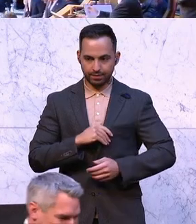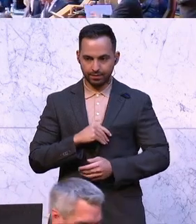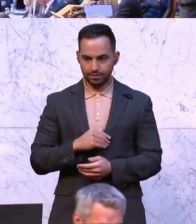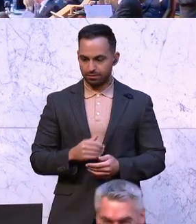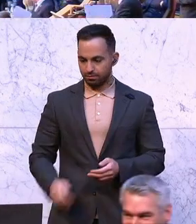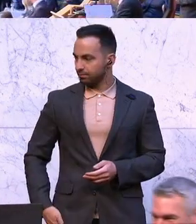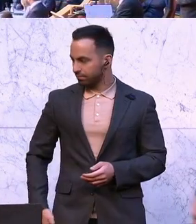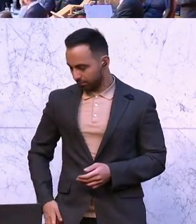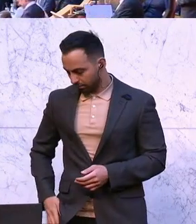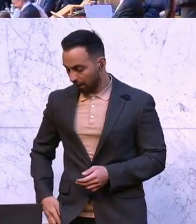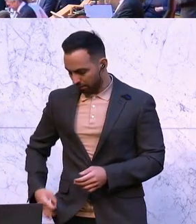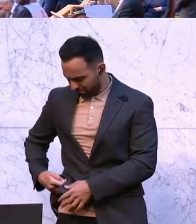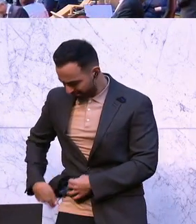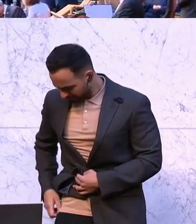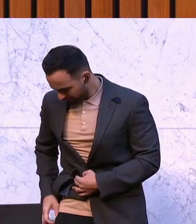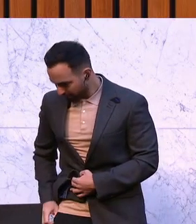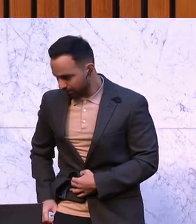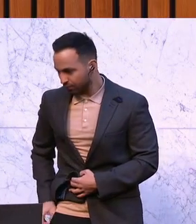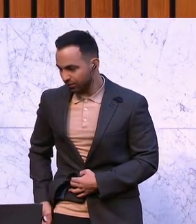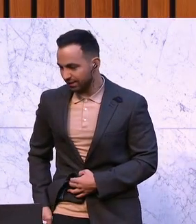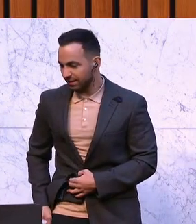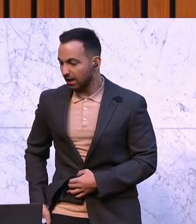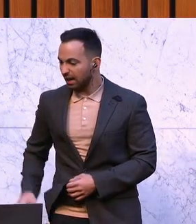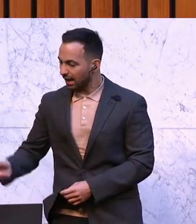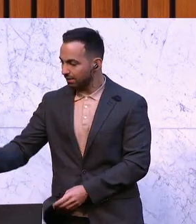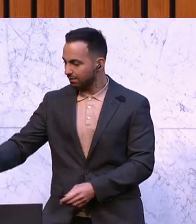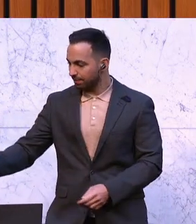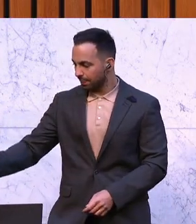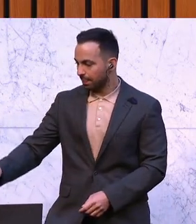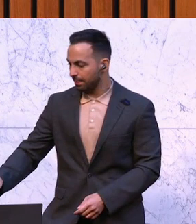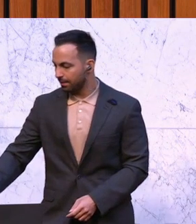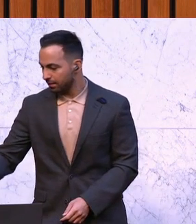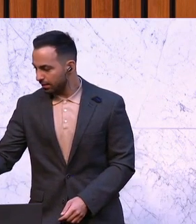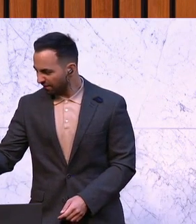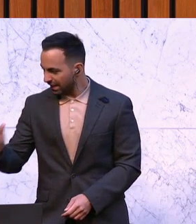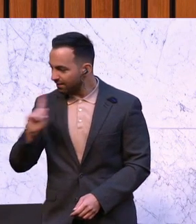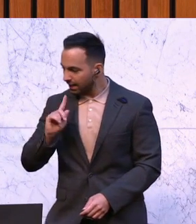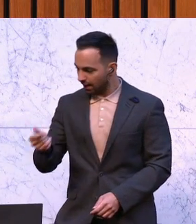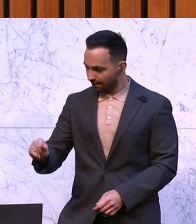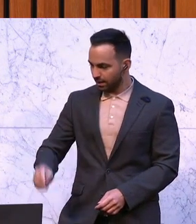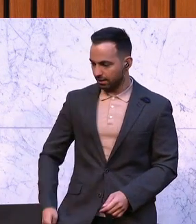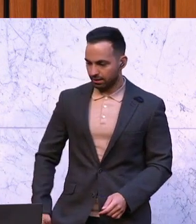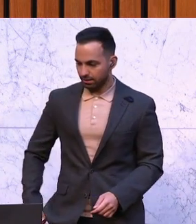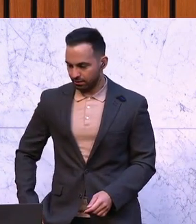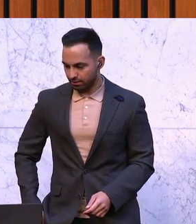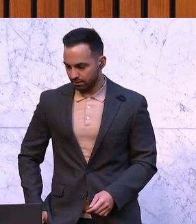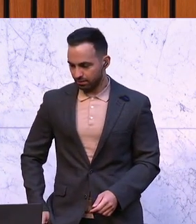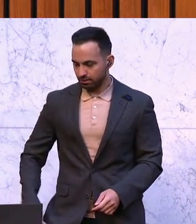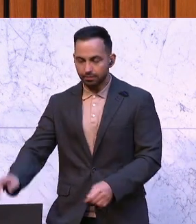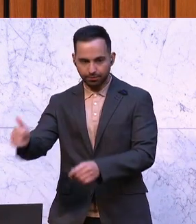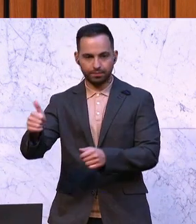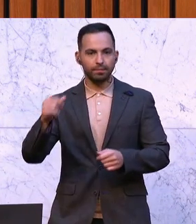Meine sehr geehrten Damen und Herren, ich darf die 233. Sitzung des Nationalrates für